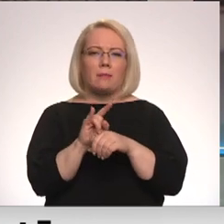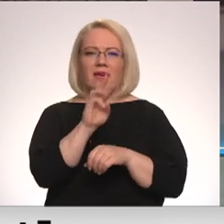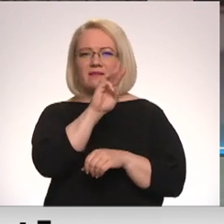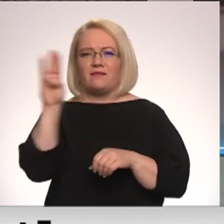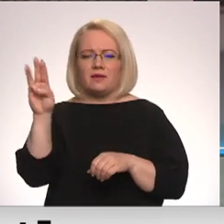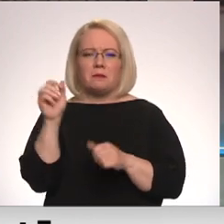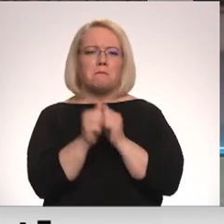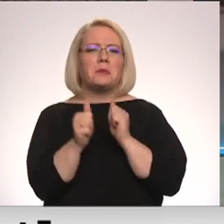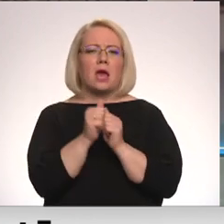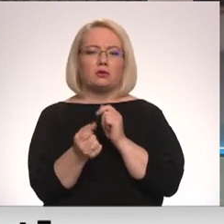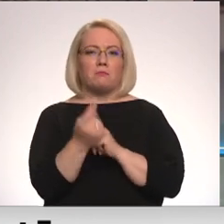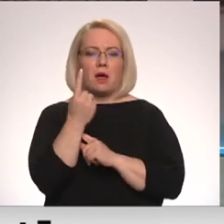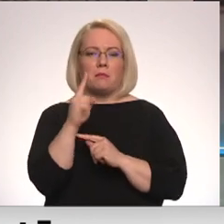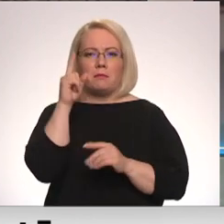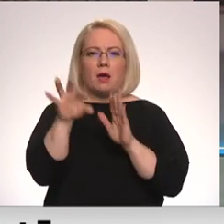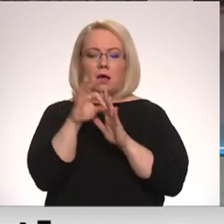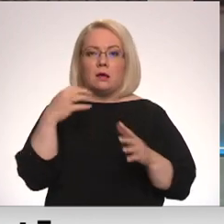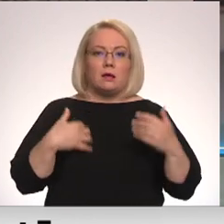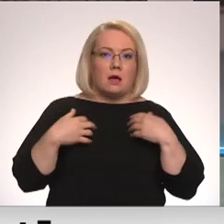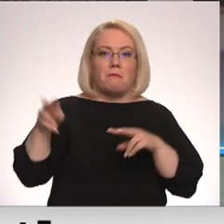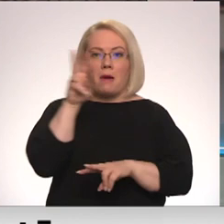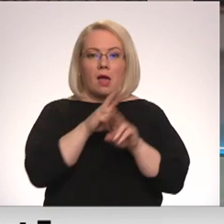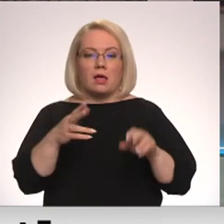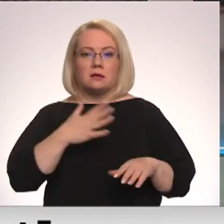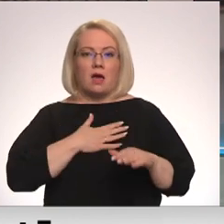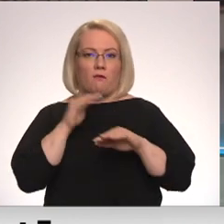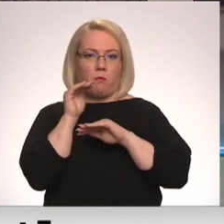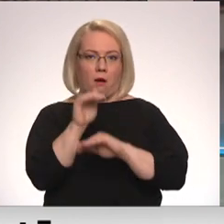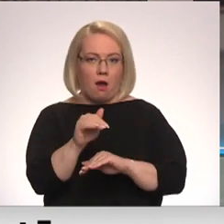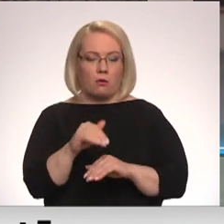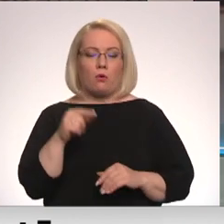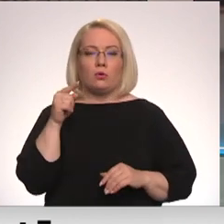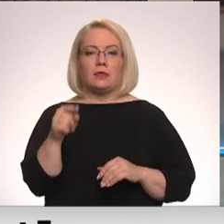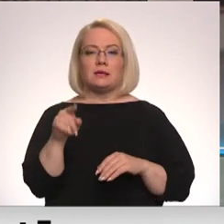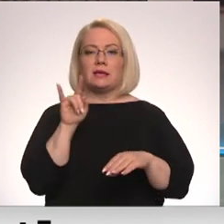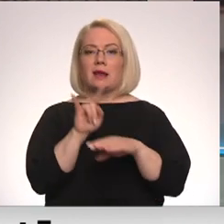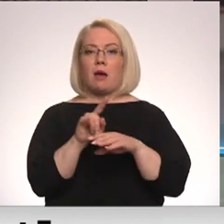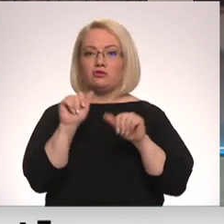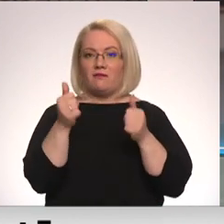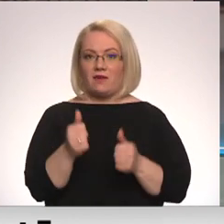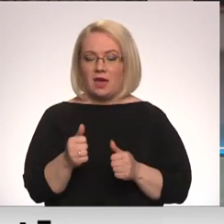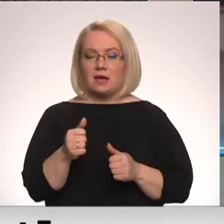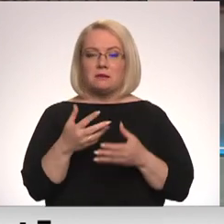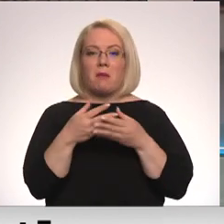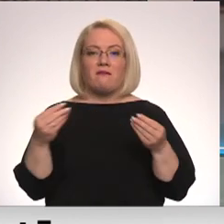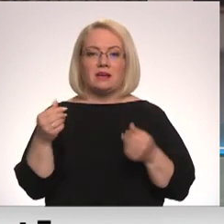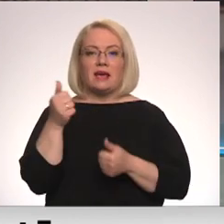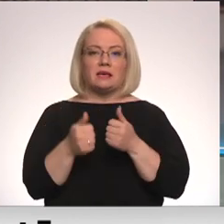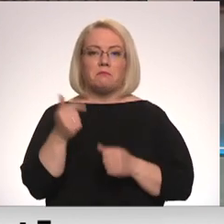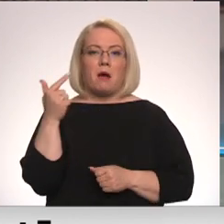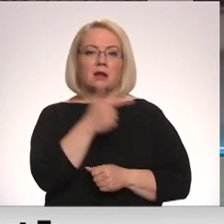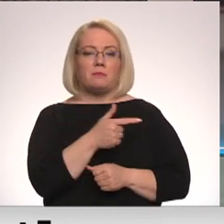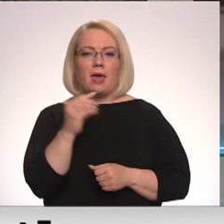kā pirmā izvēle, stegā meklējot internetā savu banku. Un šis krāpšanas veids šo pavasērīs konkurējas e